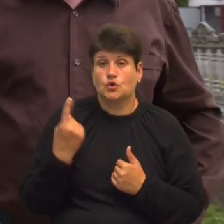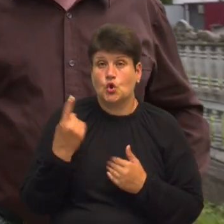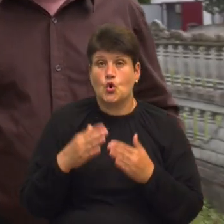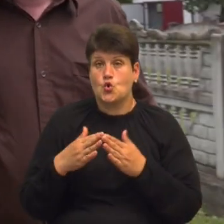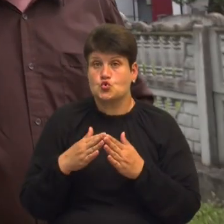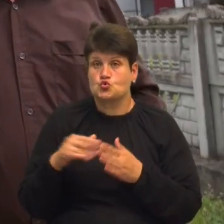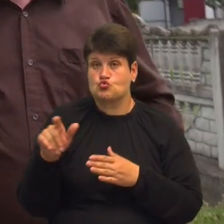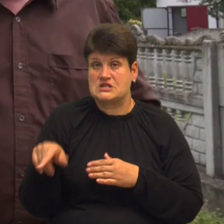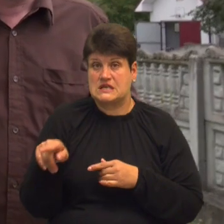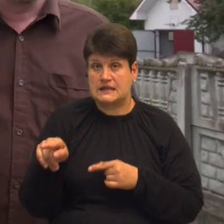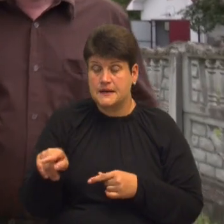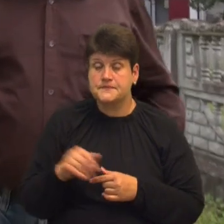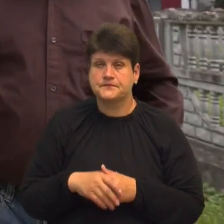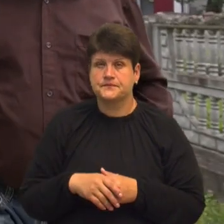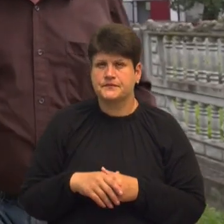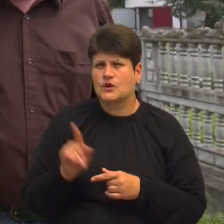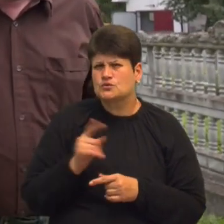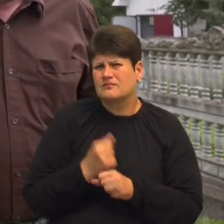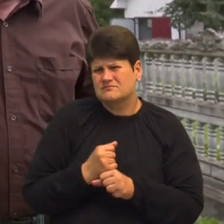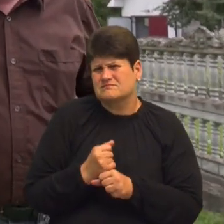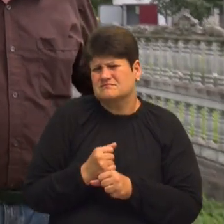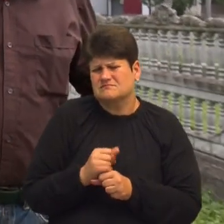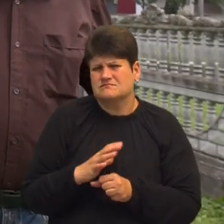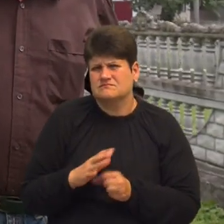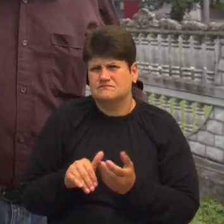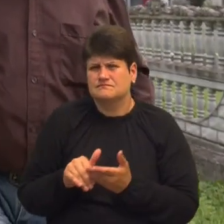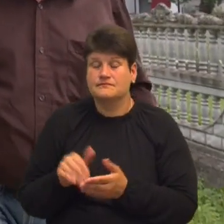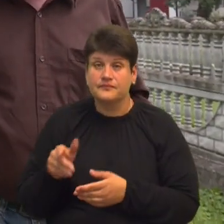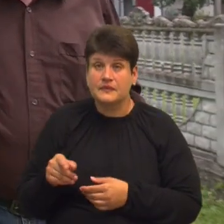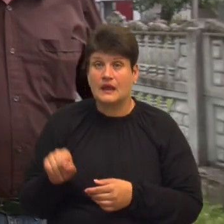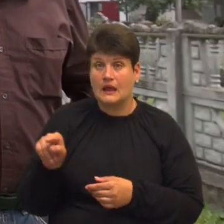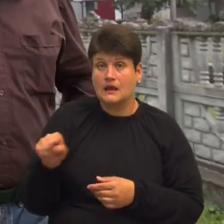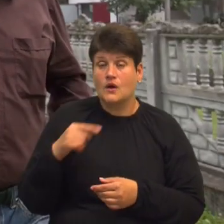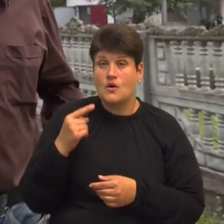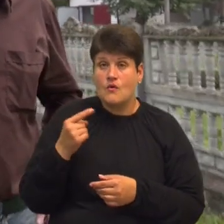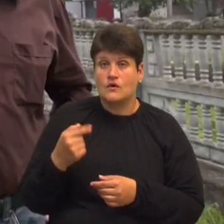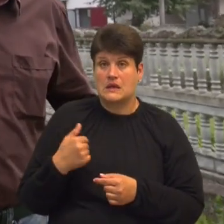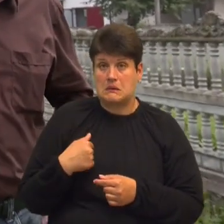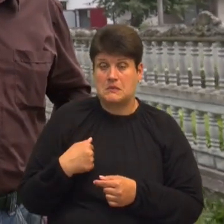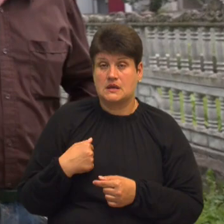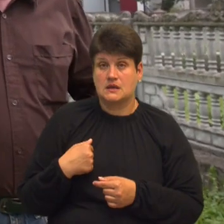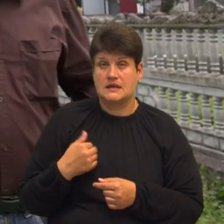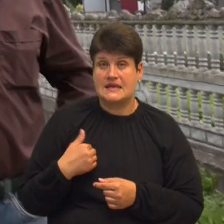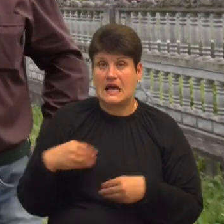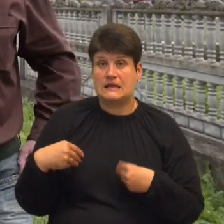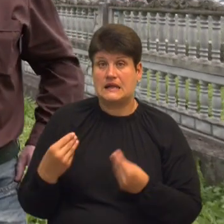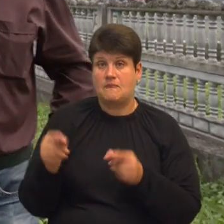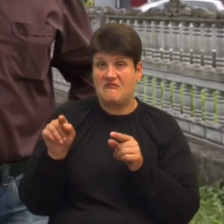щось робив. І він каже мені, я вам дам